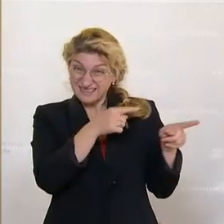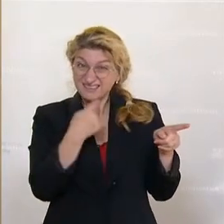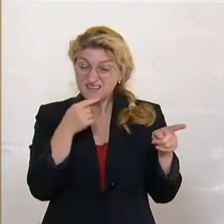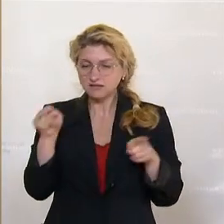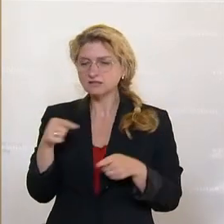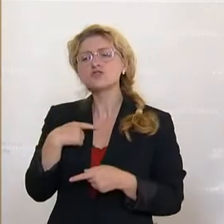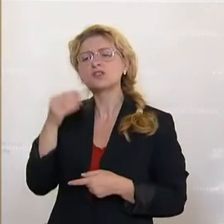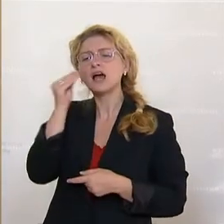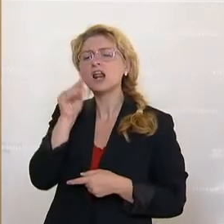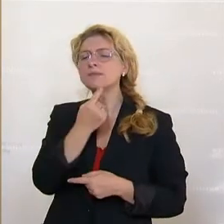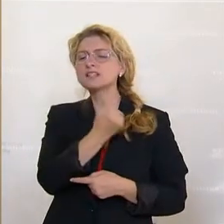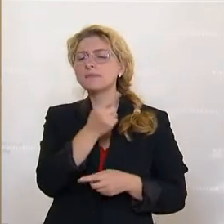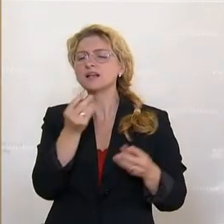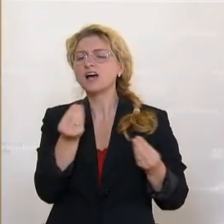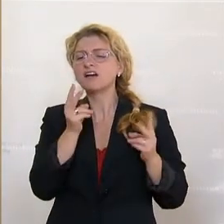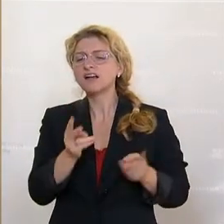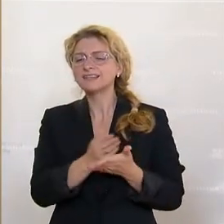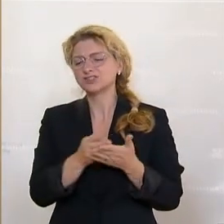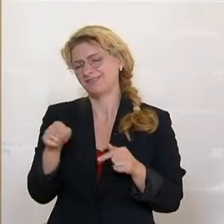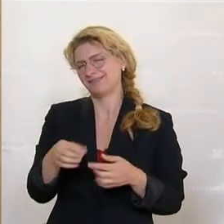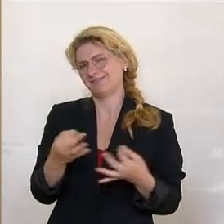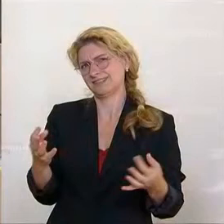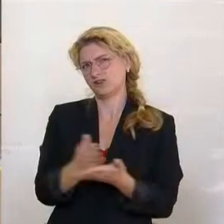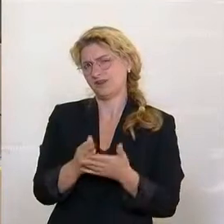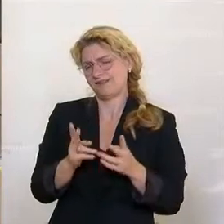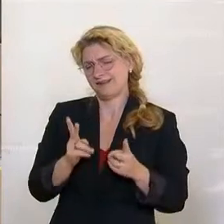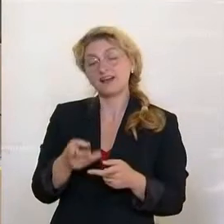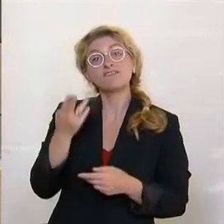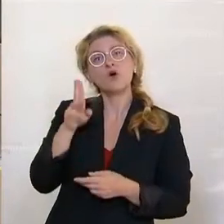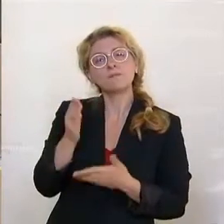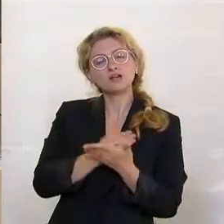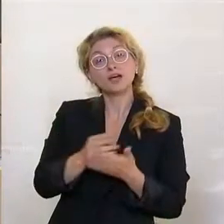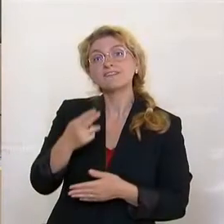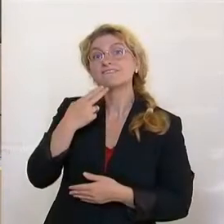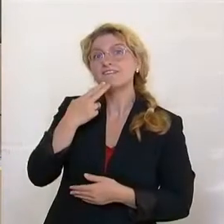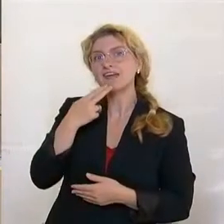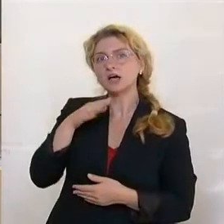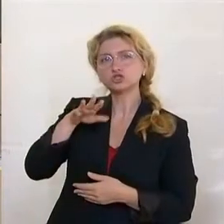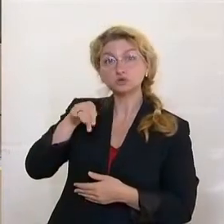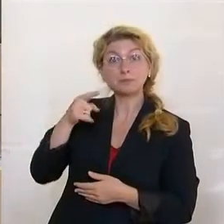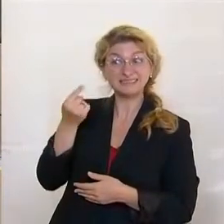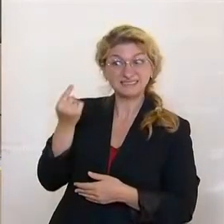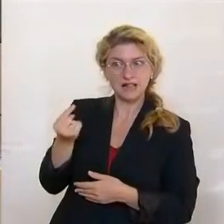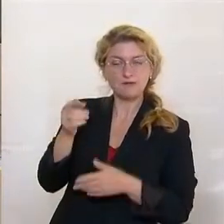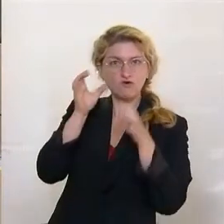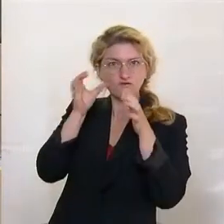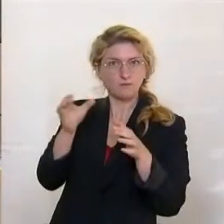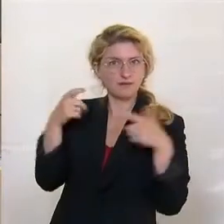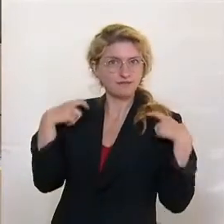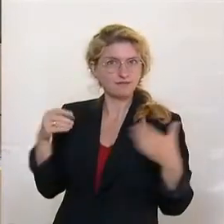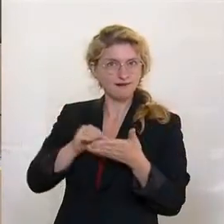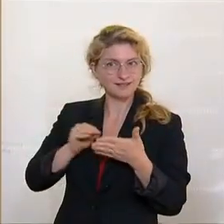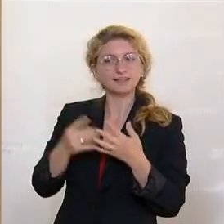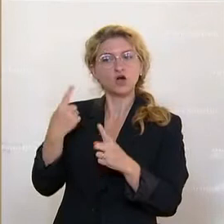selbst entscheiden. Er kann hier nichts entscheiden, weil entscheiden tut Schmitt als der ÖVP-Generalsekretär im Finanzministerium und